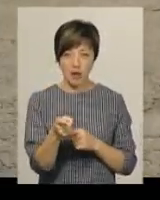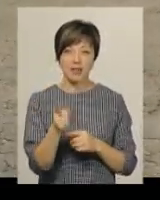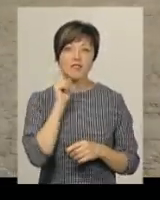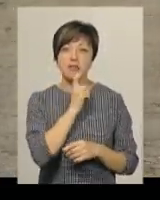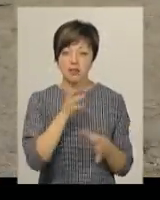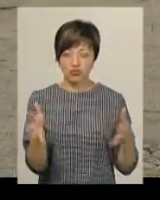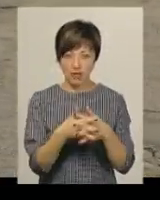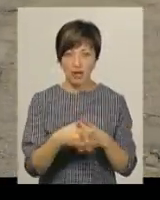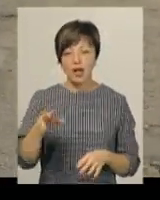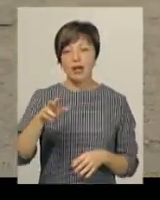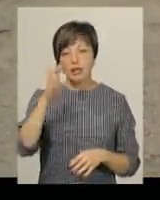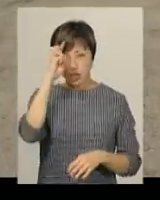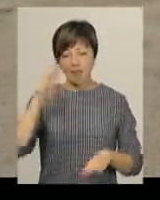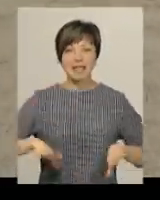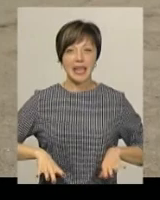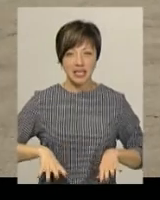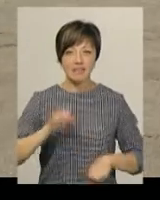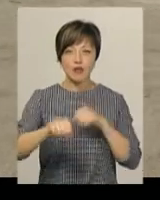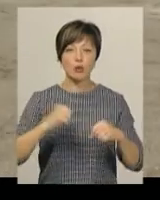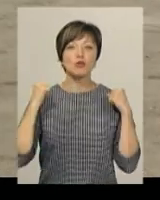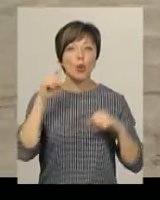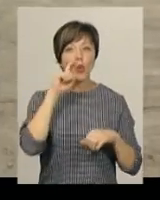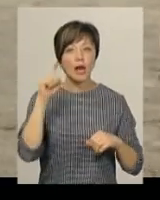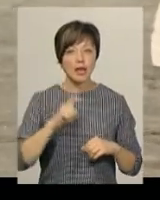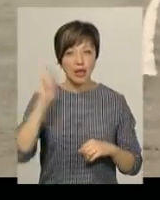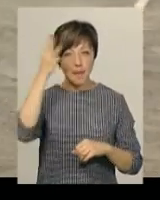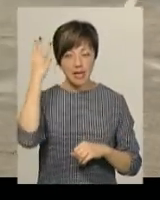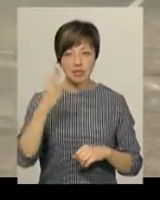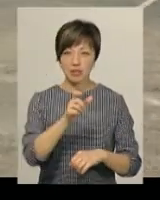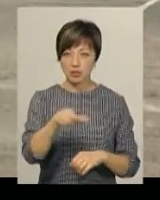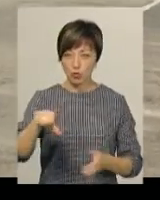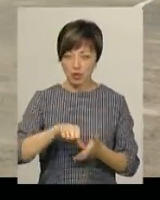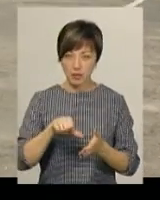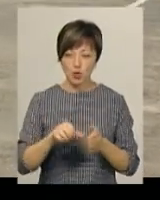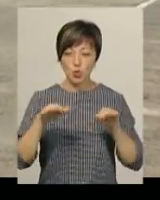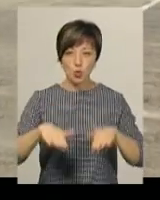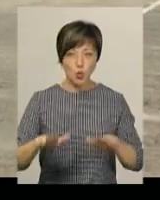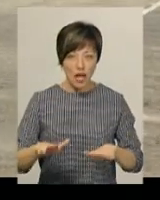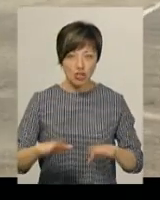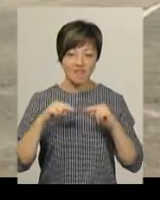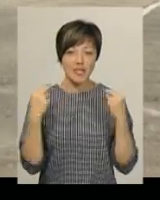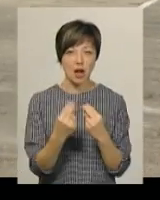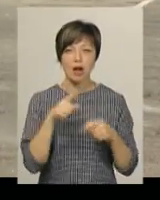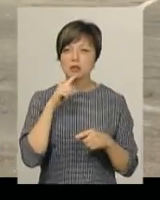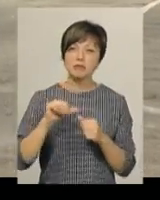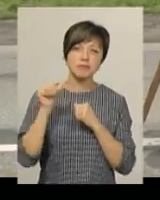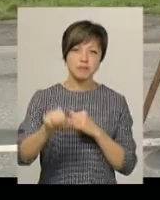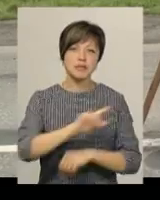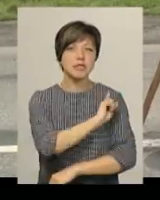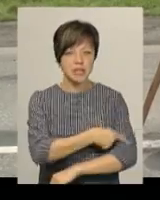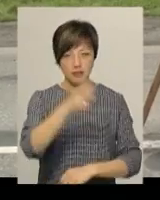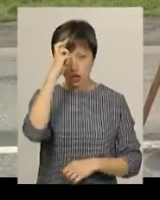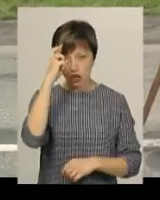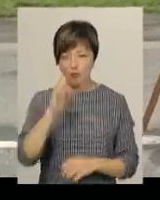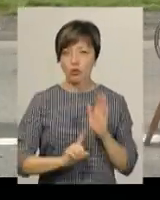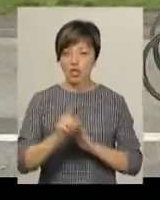вінничани. Державний тренер з велосипедного спорту України Олексій Солнцев хмельницьких спортсменів та тутешню федерацію виділяє як одну з лідируючих в державі. Від